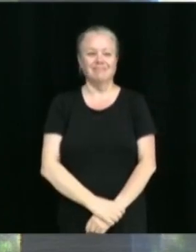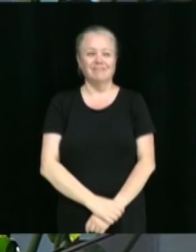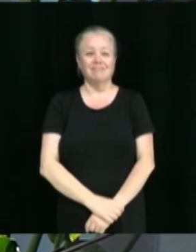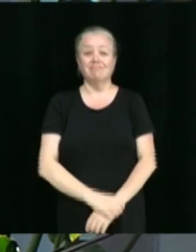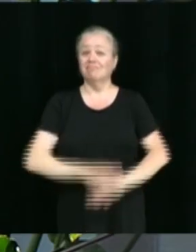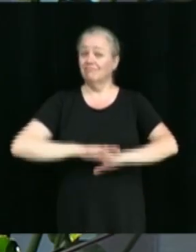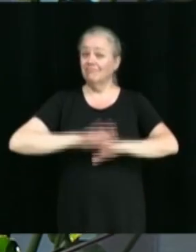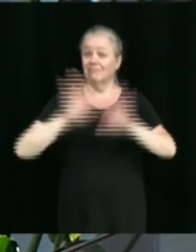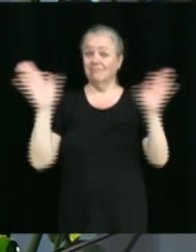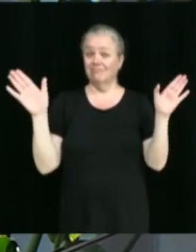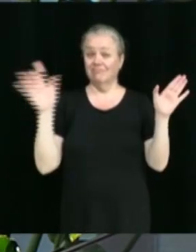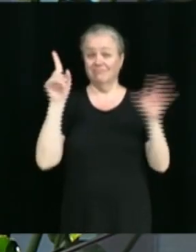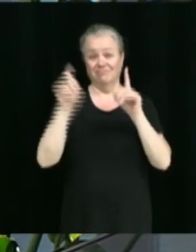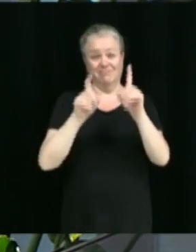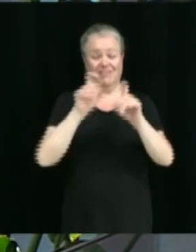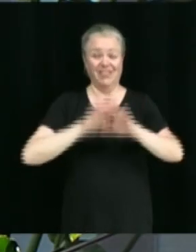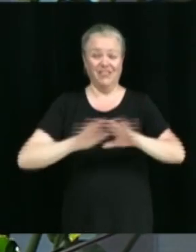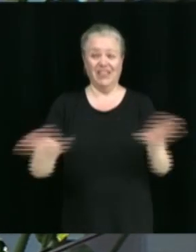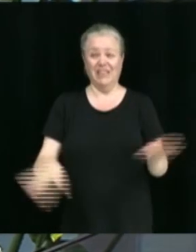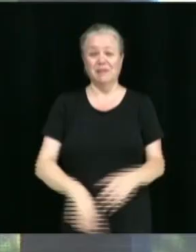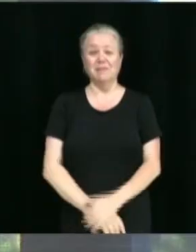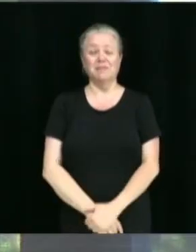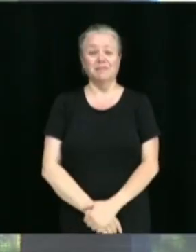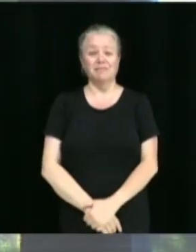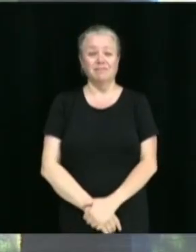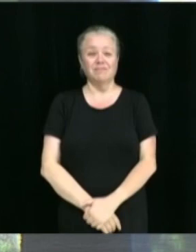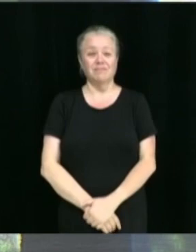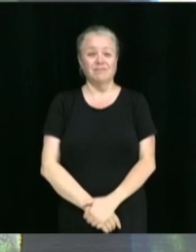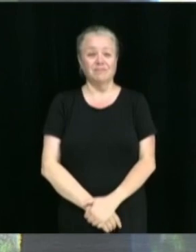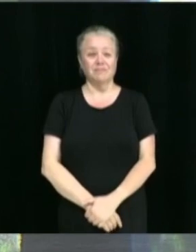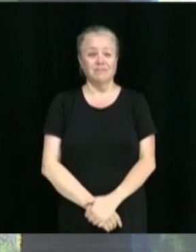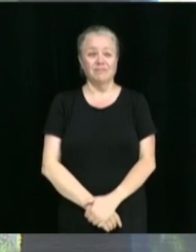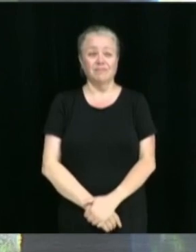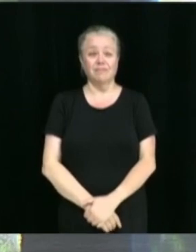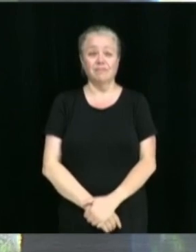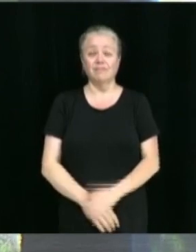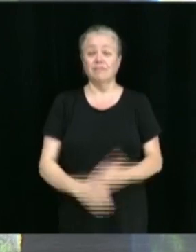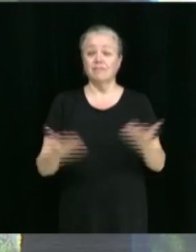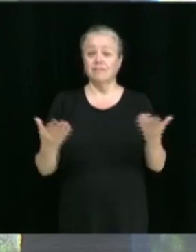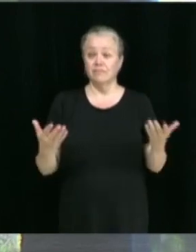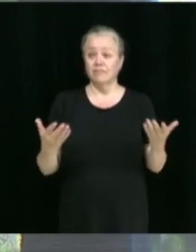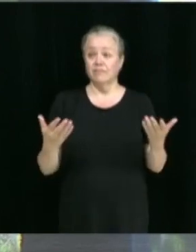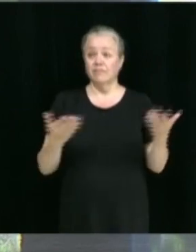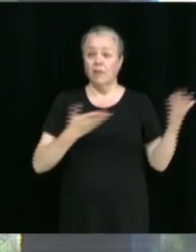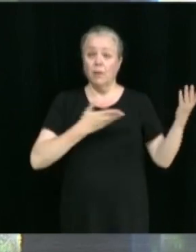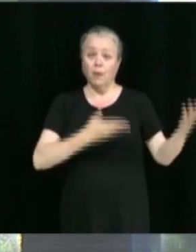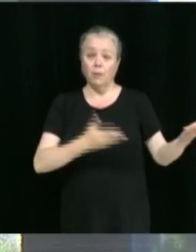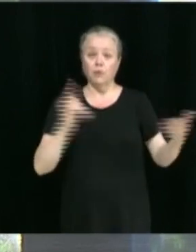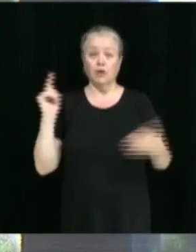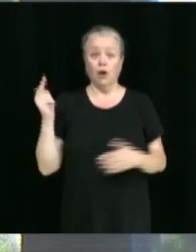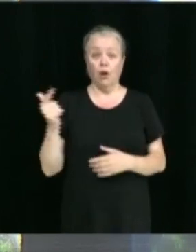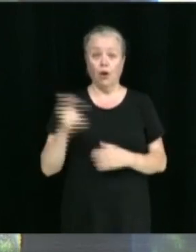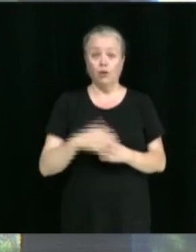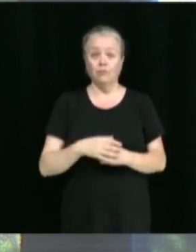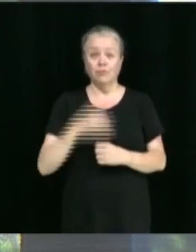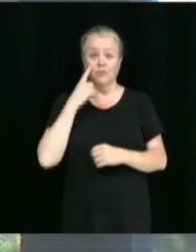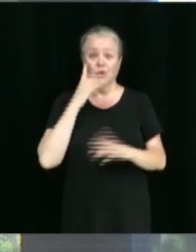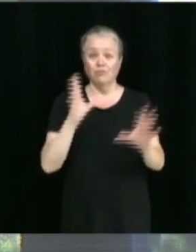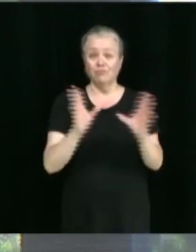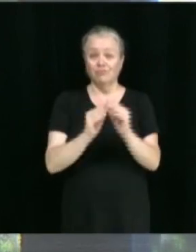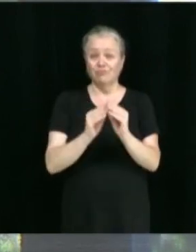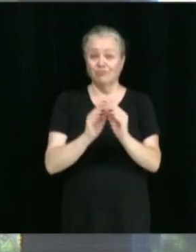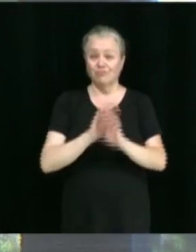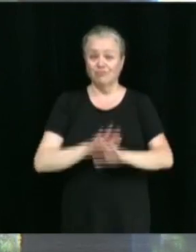Ça complète la période de questions. Merci beaucoup. Donc, est-ce qu'il y aurait un proposeur pour la levée de la séance?